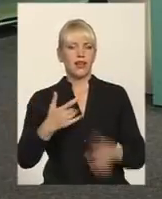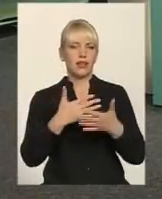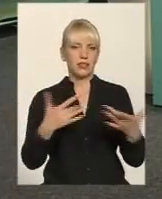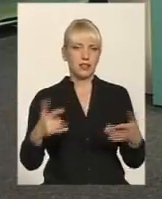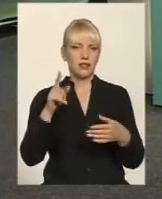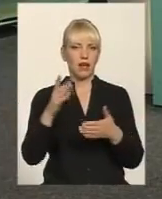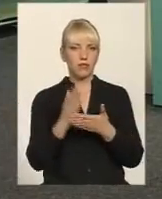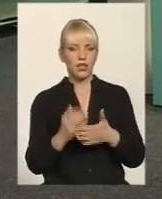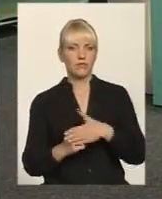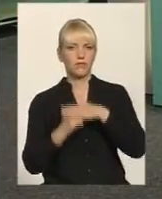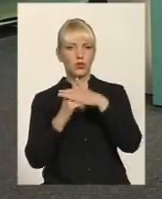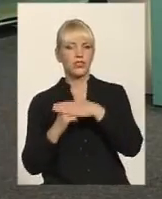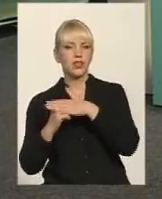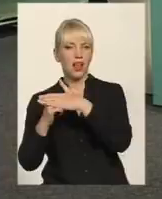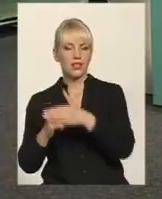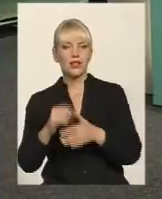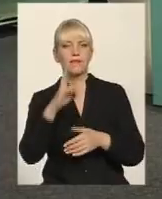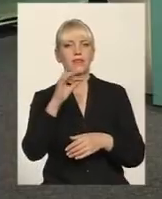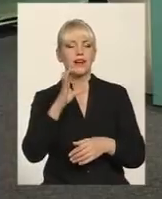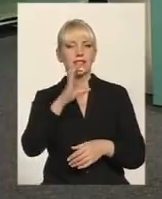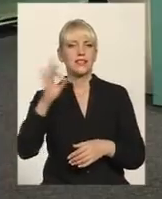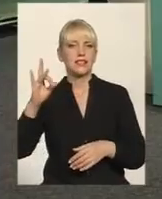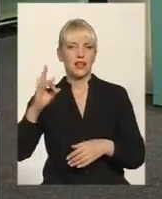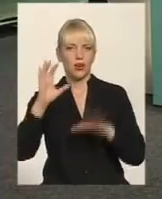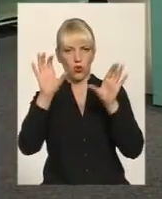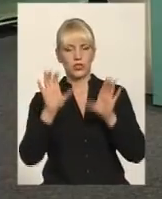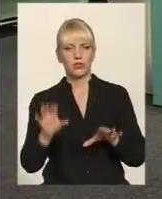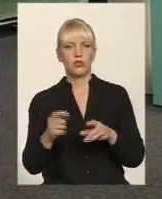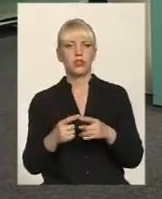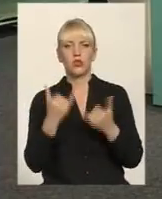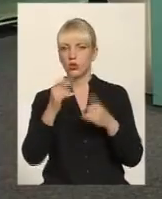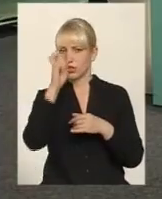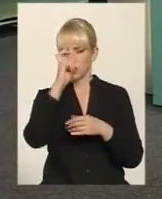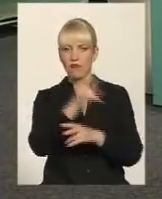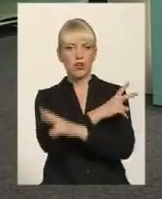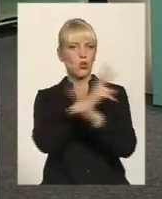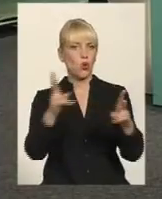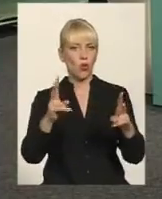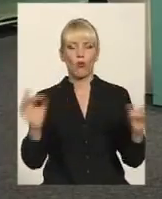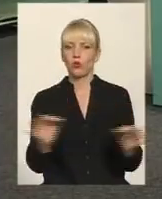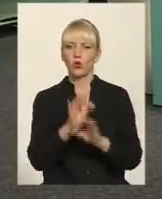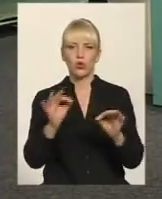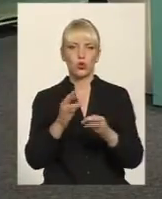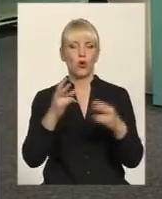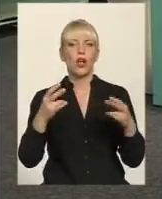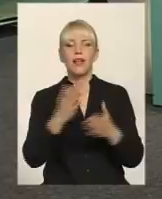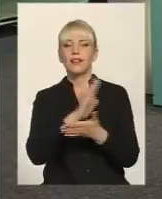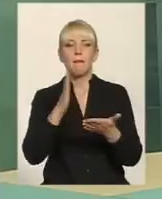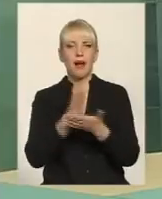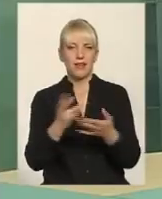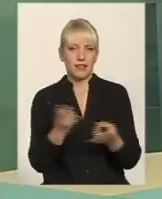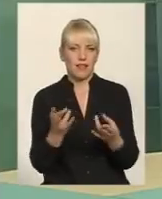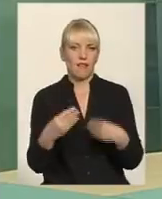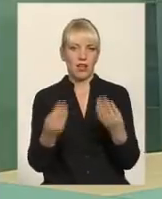є посилання, в нас в Конституції багато чого змінилося. Сьогодні держава нікому нічого не має давати, але створювати умови для того, щоб людина